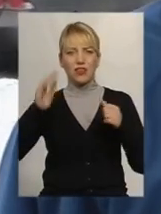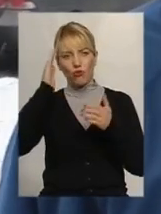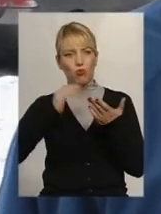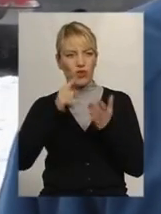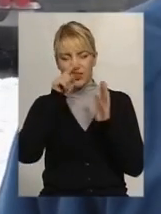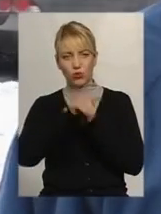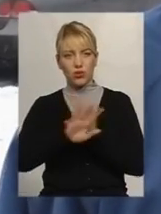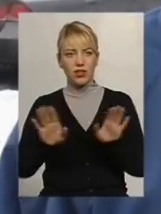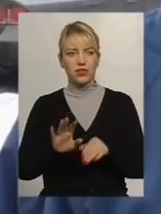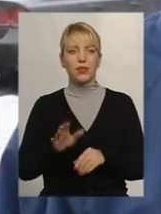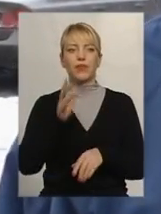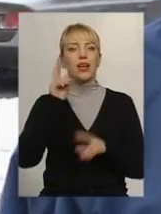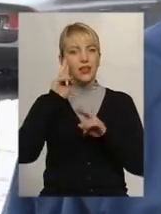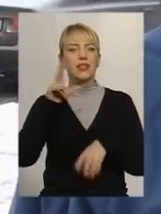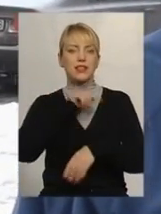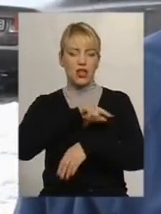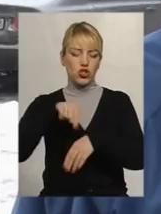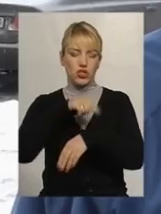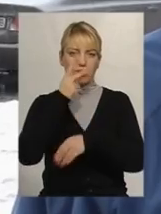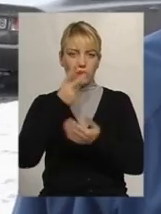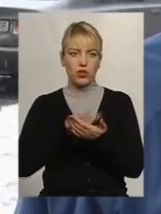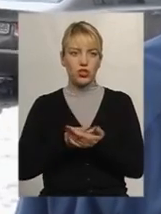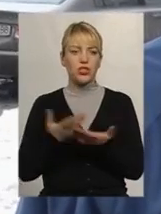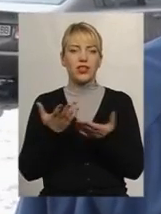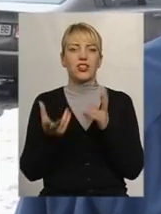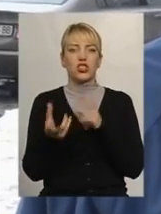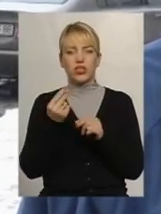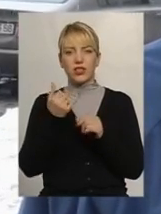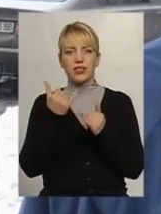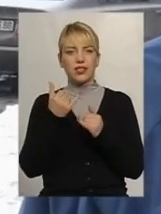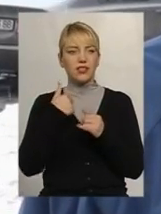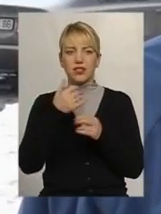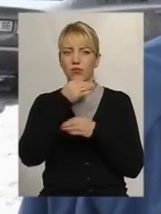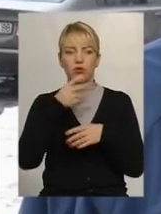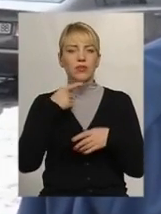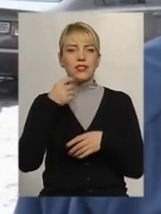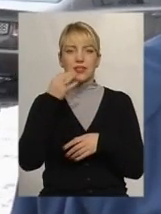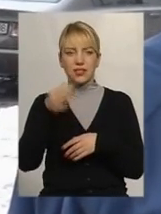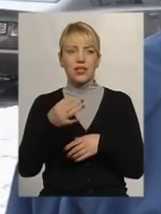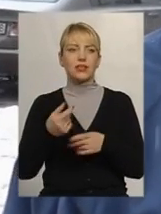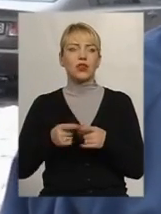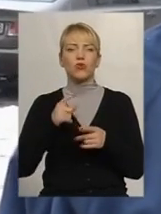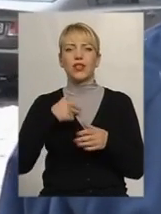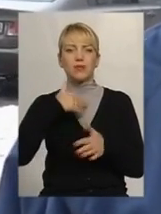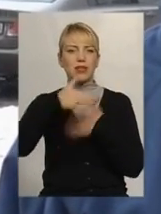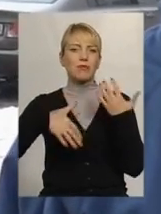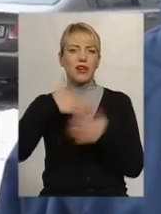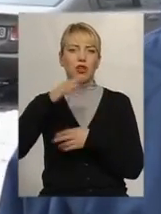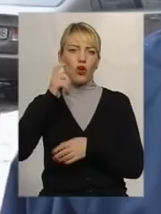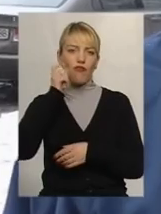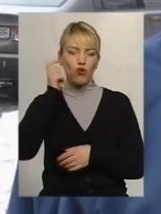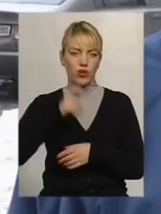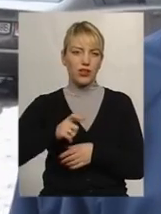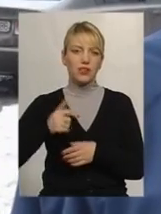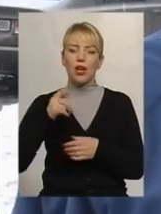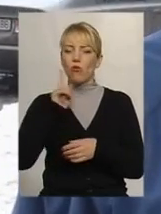Не знаю, це з часом буде видно. Які шанси. Зараз так сказати не можна, в нас ще безпорядок в Україні. Поки що